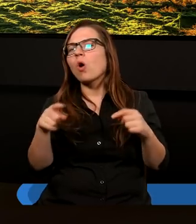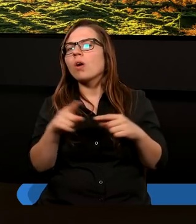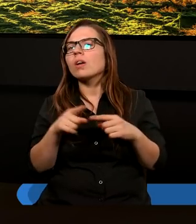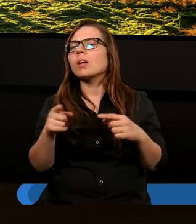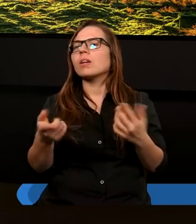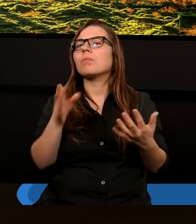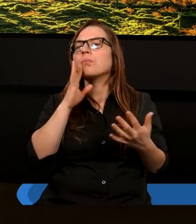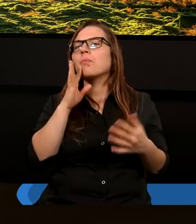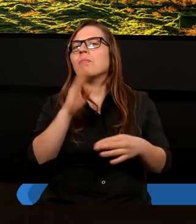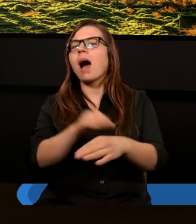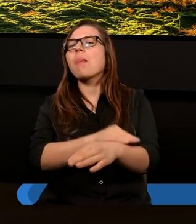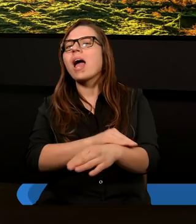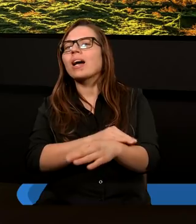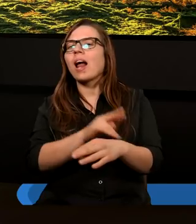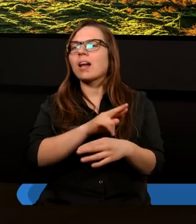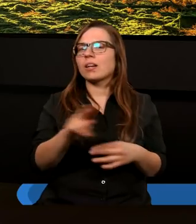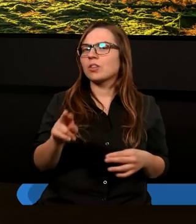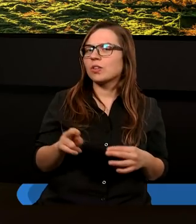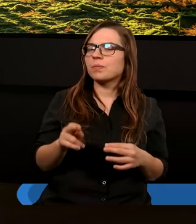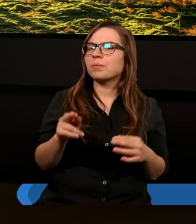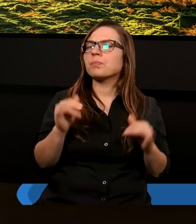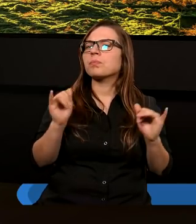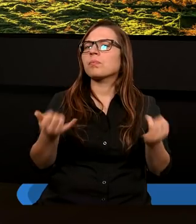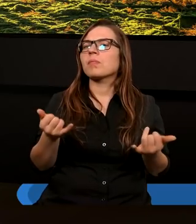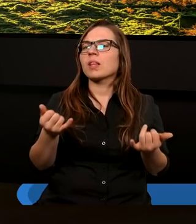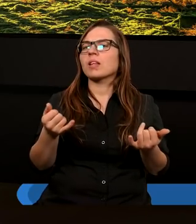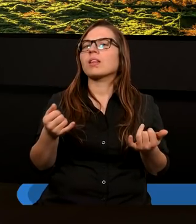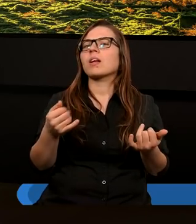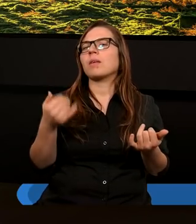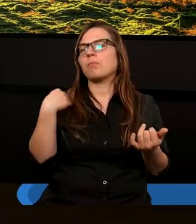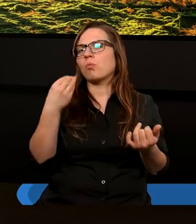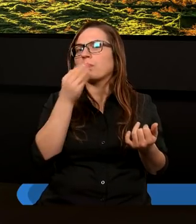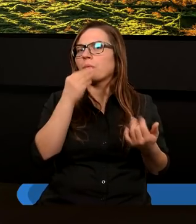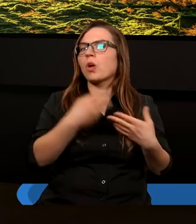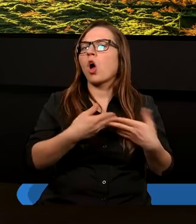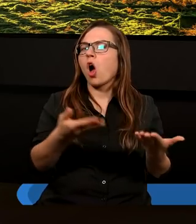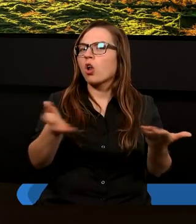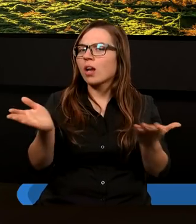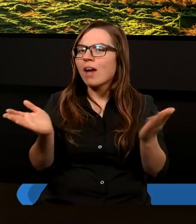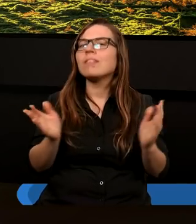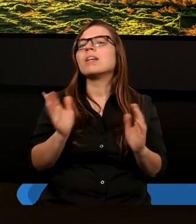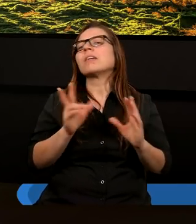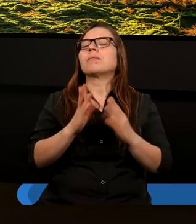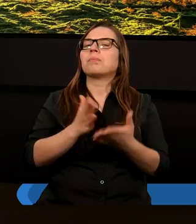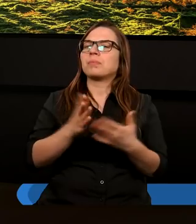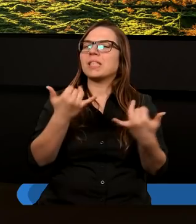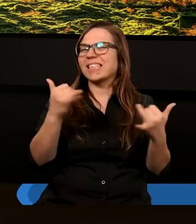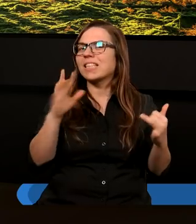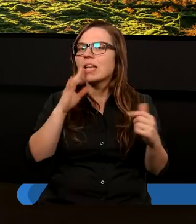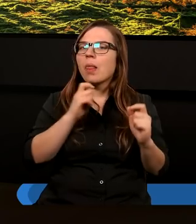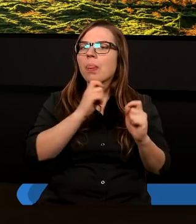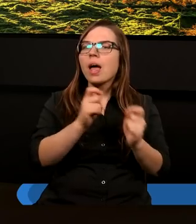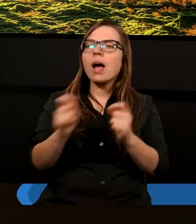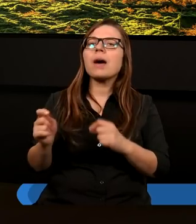i z rzeczami materialnymi, czyli tymi, jak jedzenie było rozdawane i najprawdopodobniej też inne dary, które były